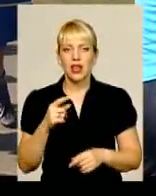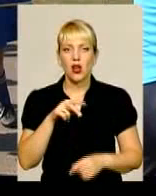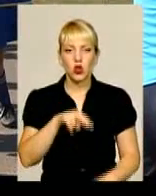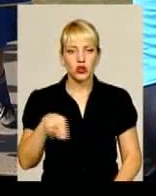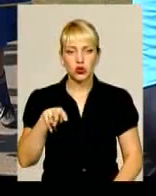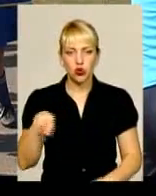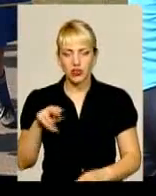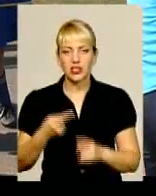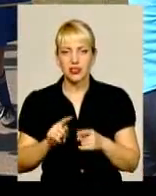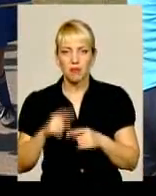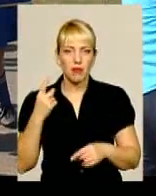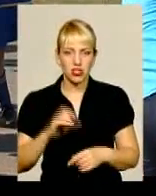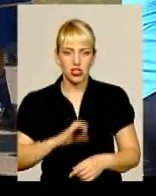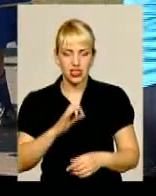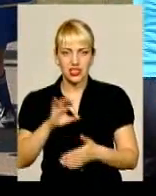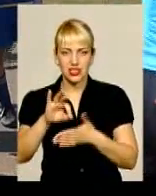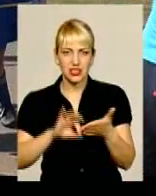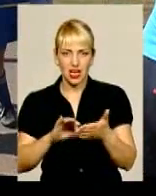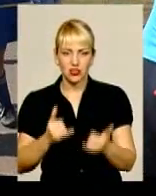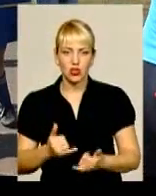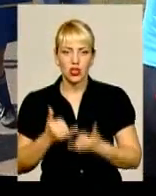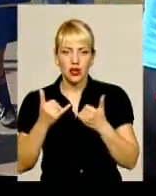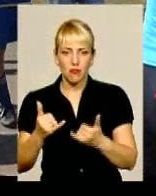спартакіада. І одразу на п'єдесталку шар.